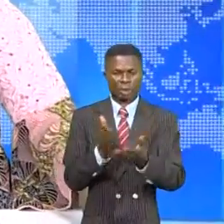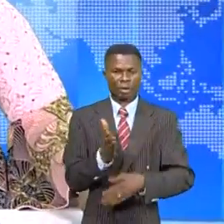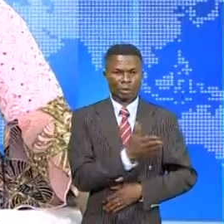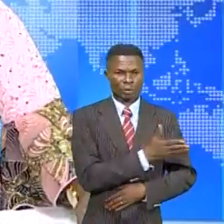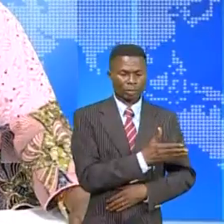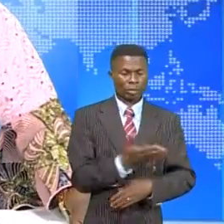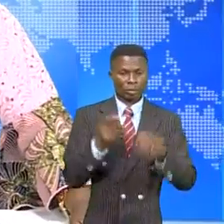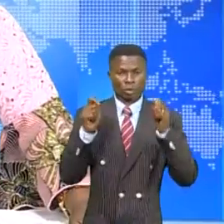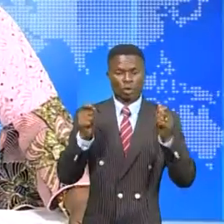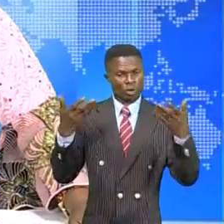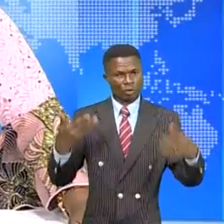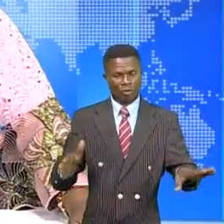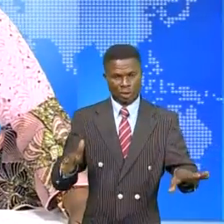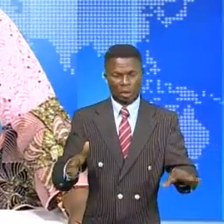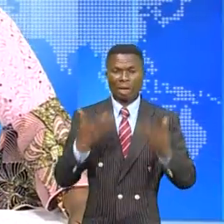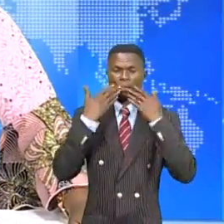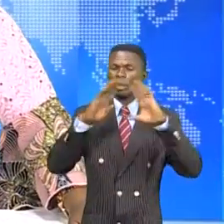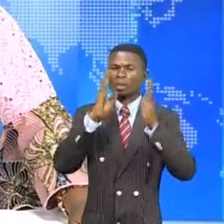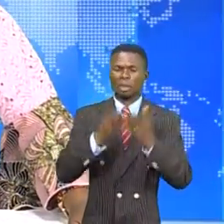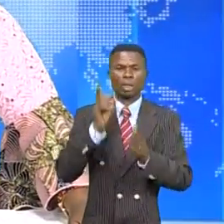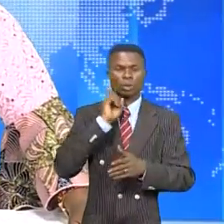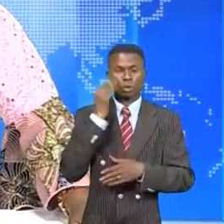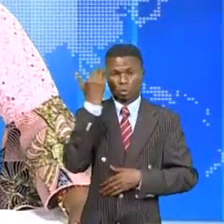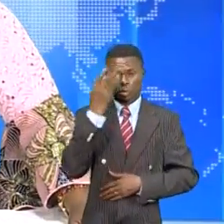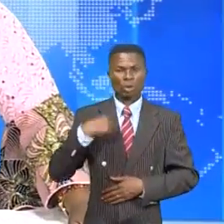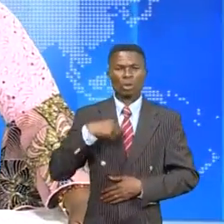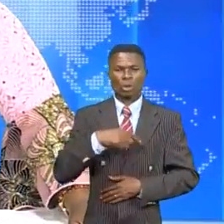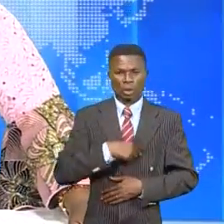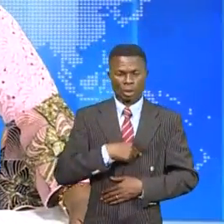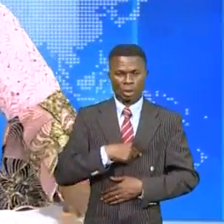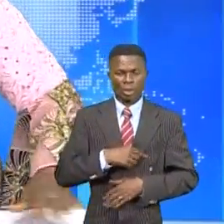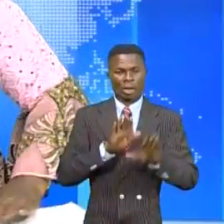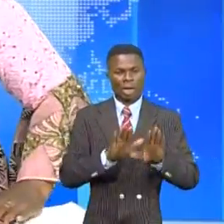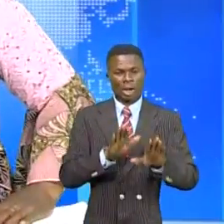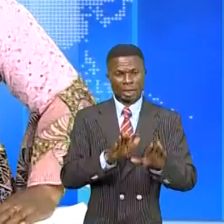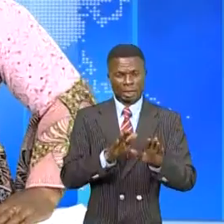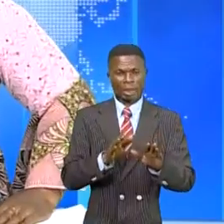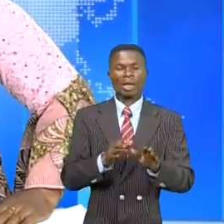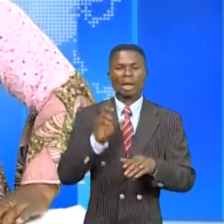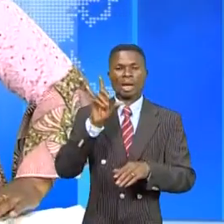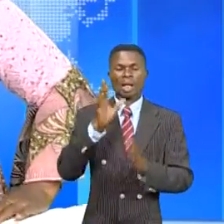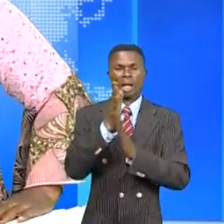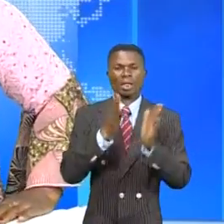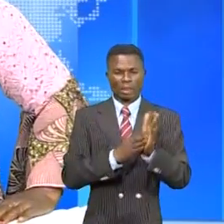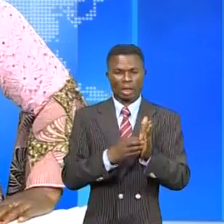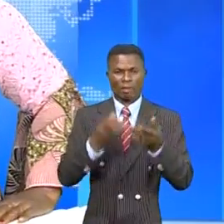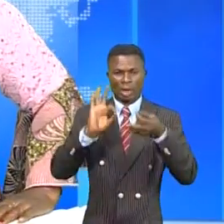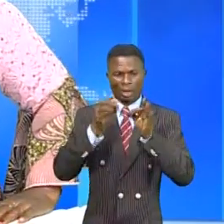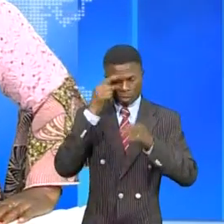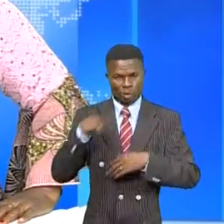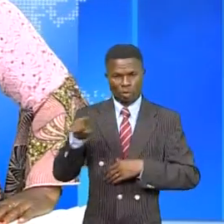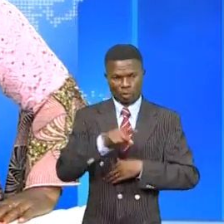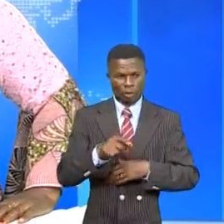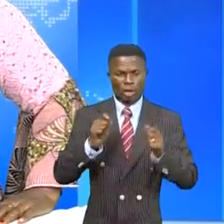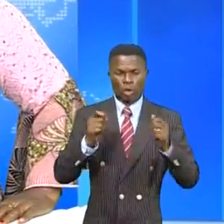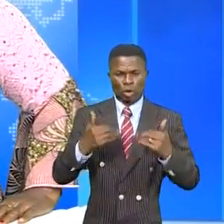voilà c'est la fin de ce journal merci à vous d'avoir suivi Tétis Samba revient à 16h pour la suite de l'actualité et l